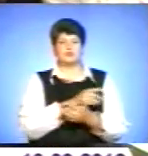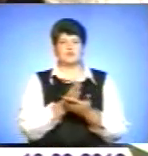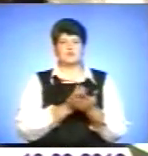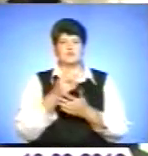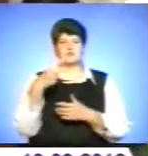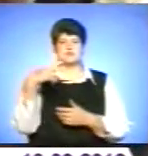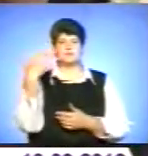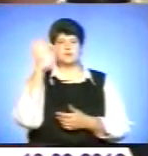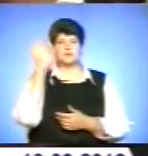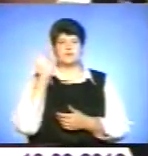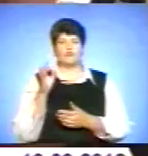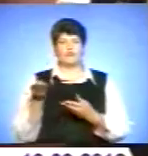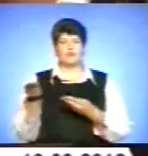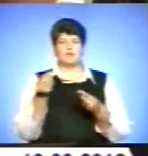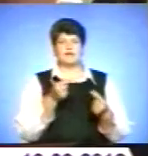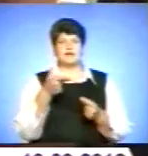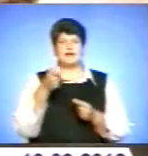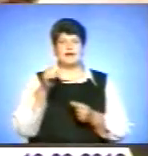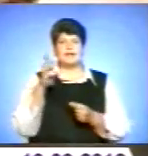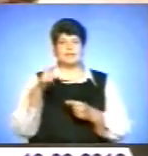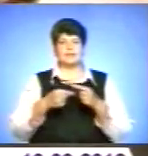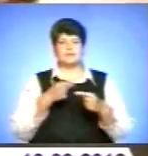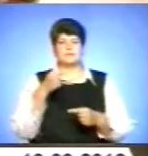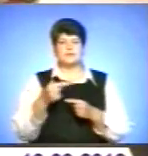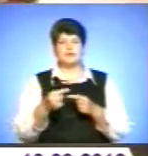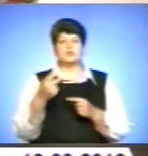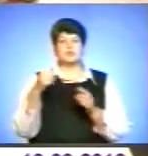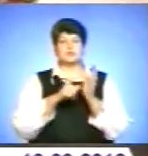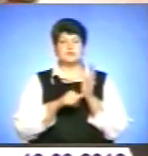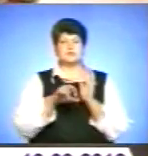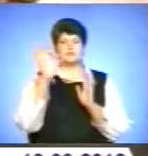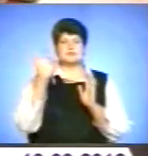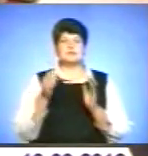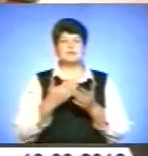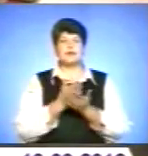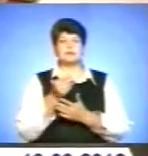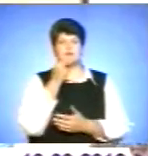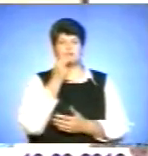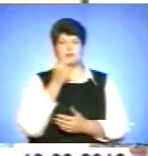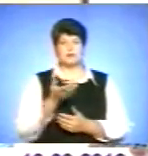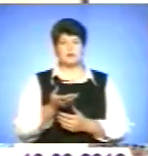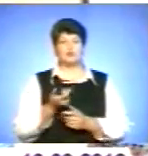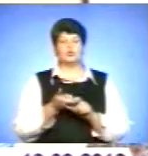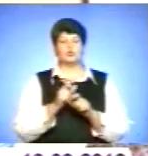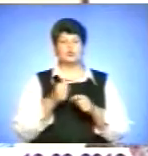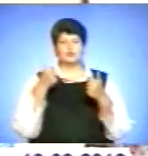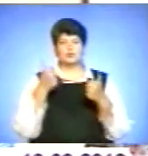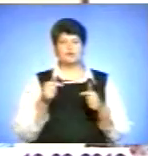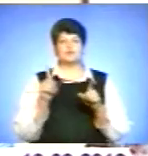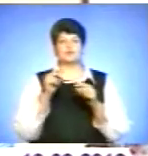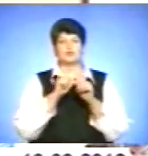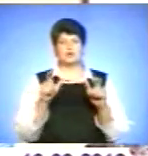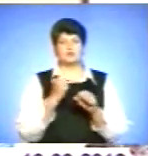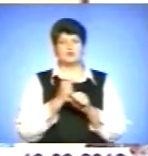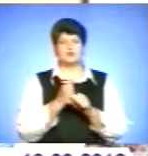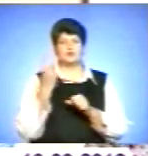25% впливають гени, і 60% – це якість харчування. Дуже добре, що в школі працює двохтижневе